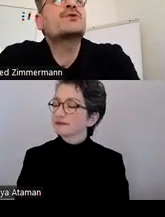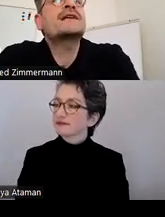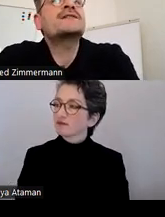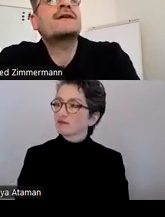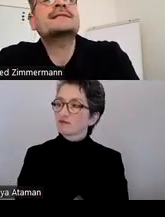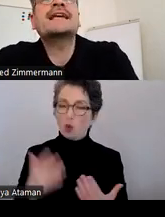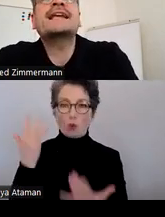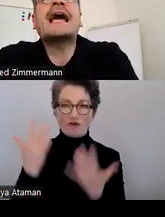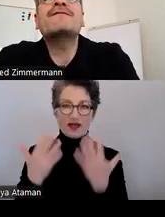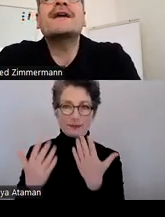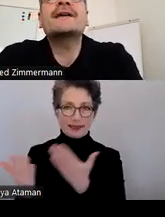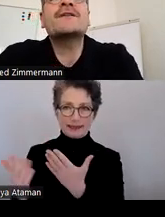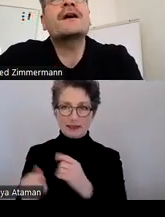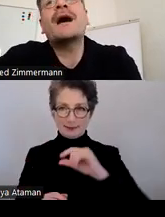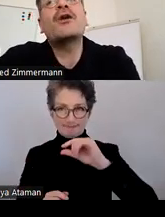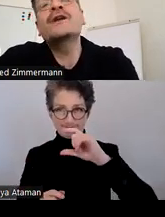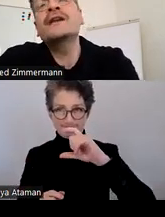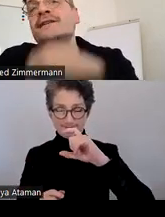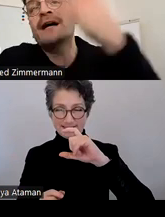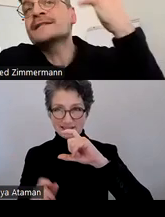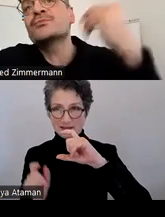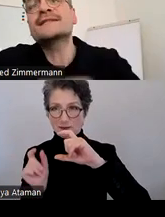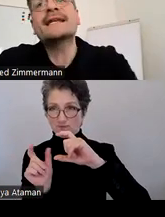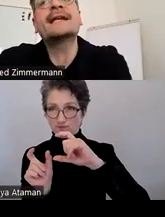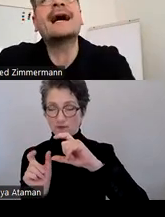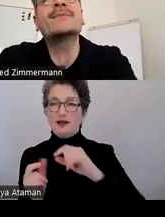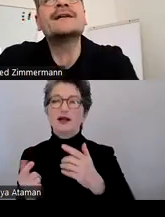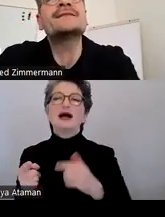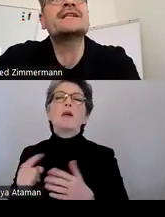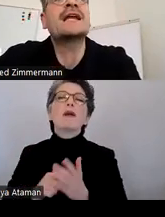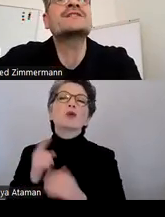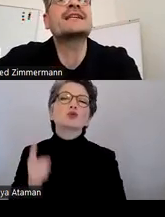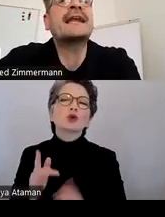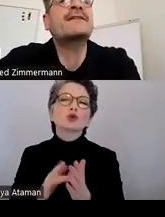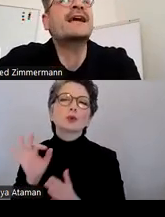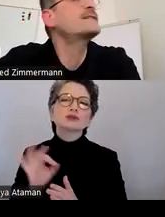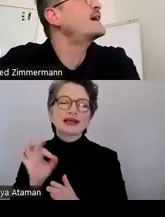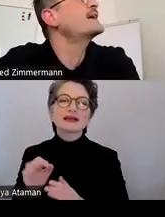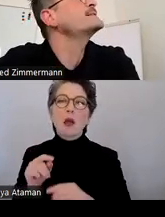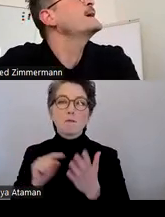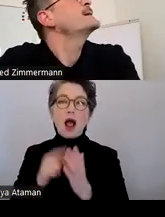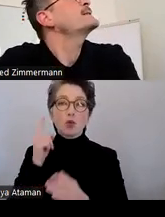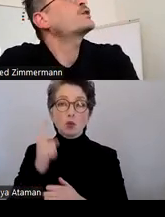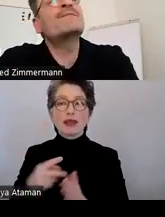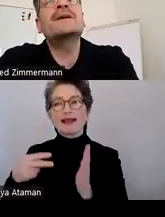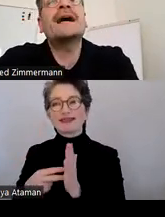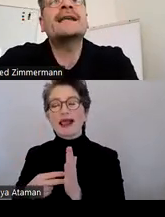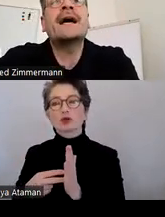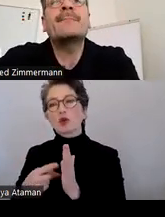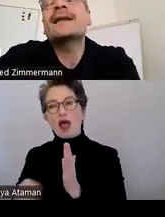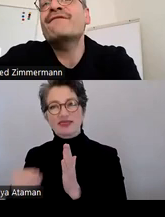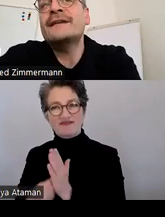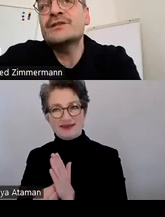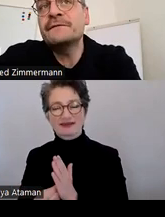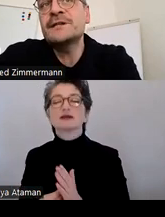dann also wirklich quasi den einen Wert mal 100, weil es eine Prozentangabe ist und dann durch den anderen Wert teilt, dann kommen wir bei